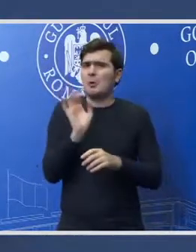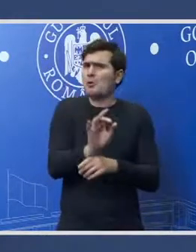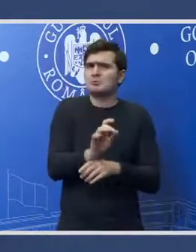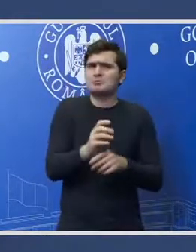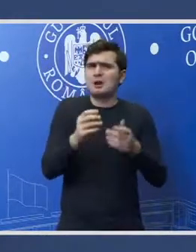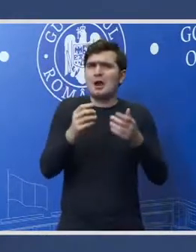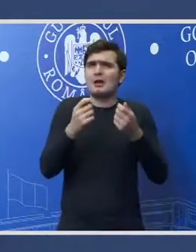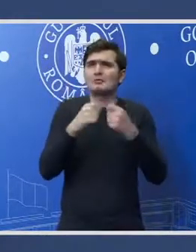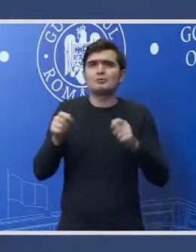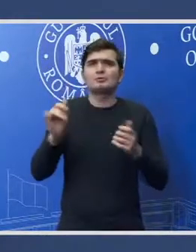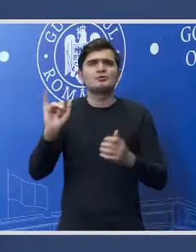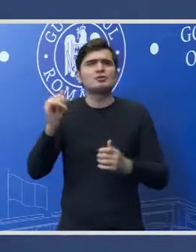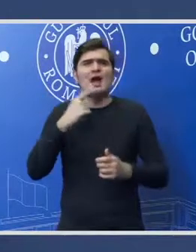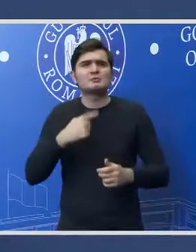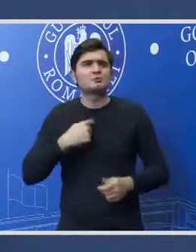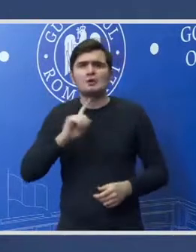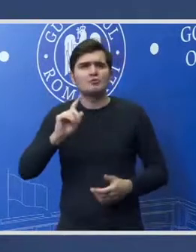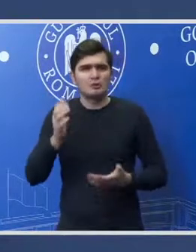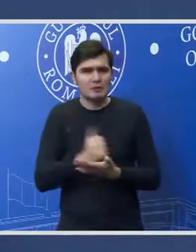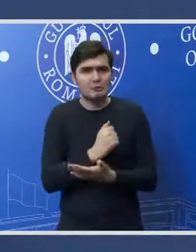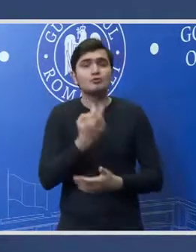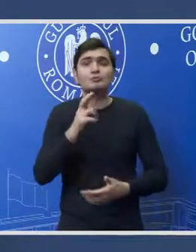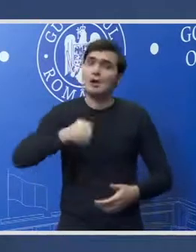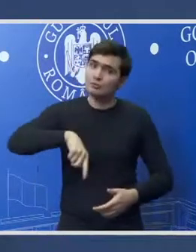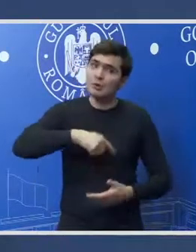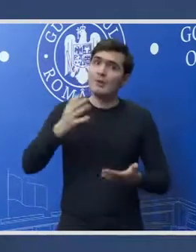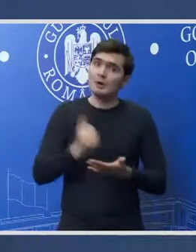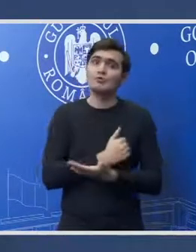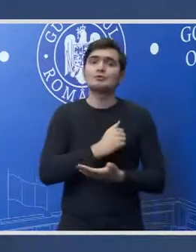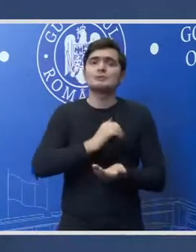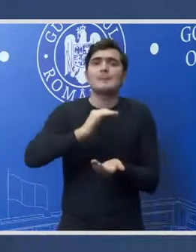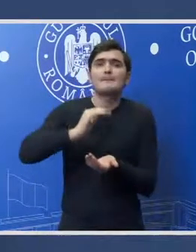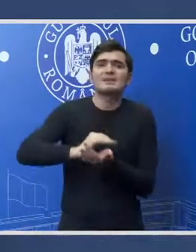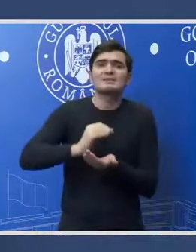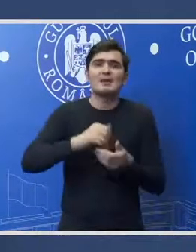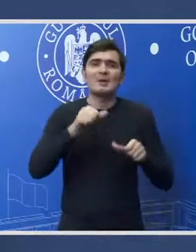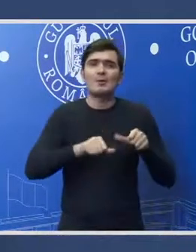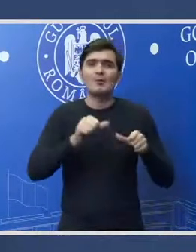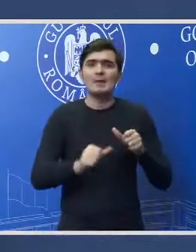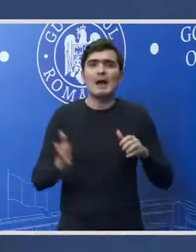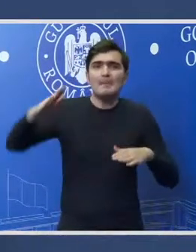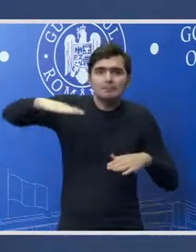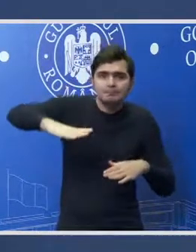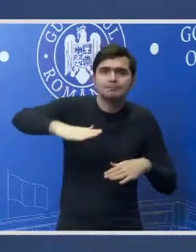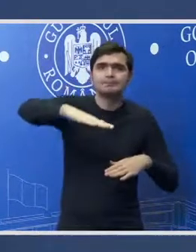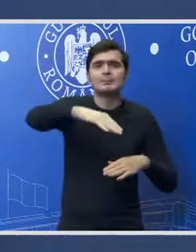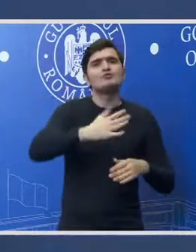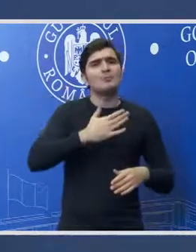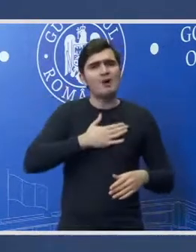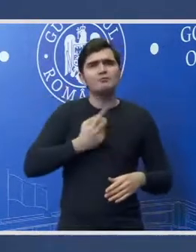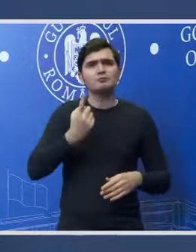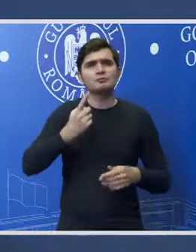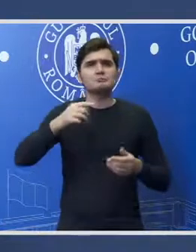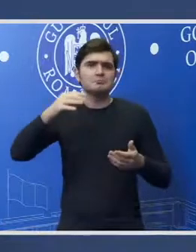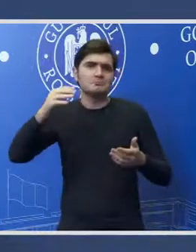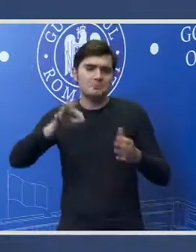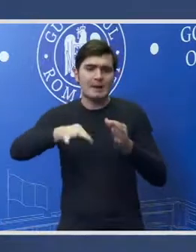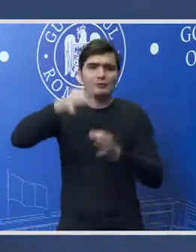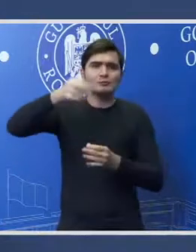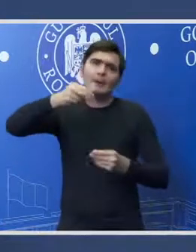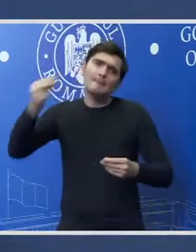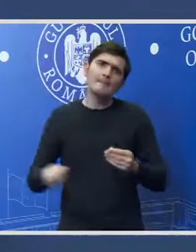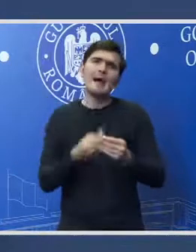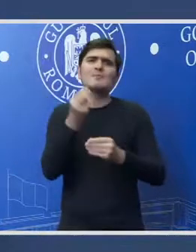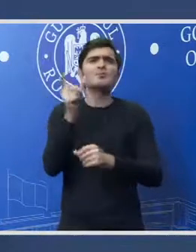tuturor celor care credeau că nu vom reuși, am reușit să menținem economia plin de putire, să avem un rezultat mai bun decât a fost estimat,